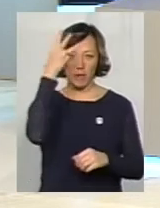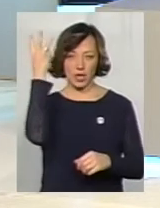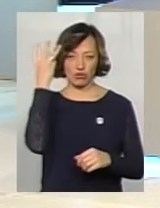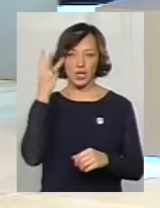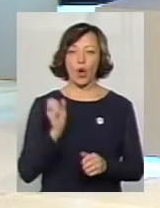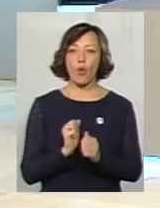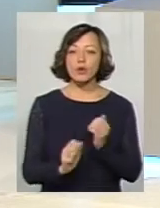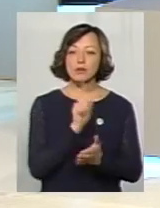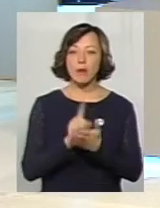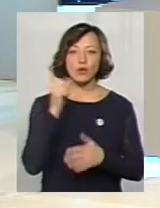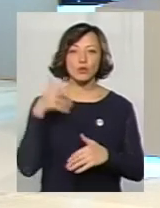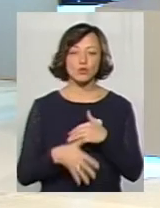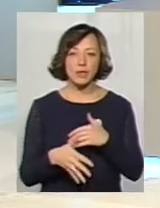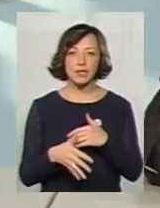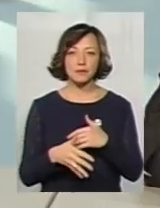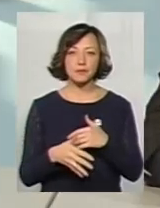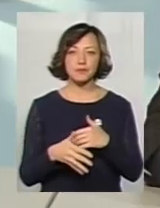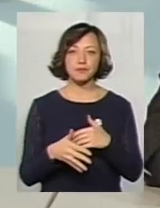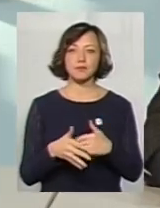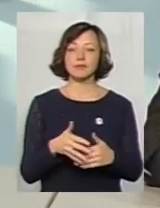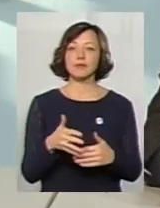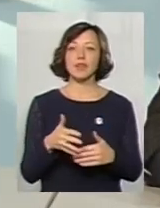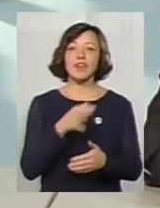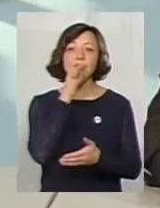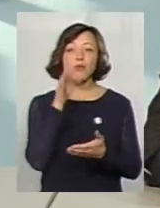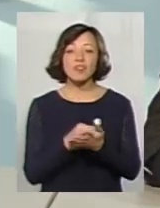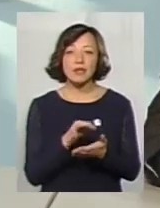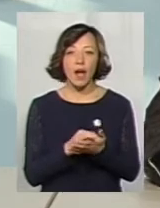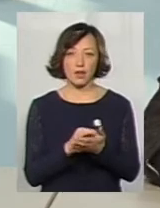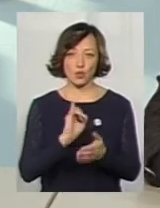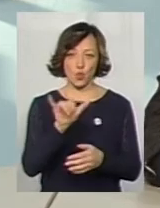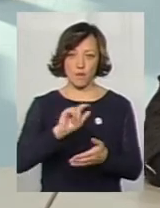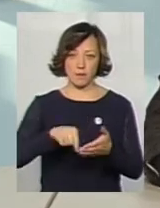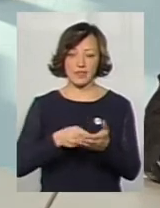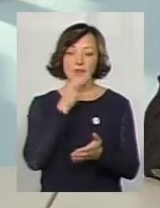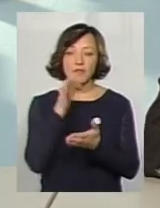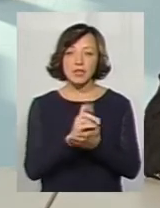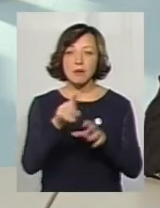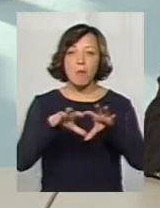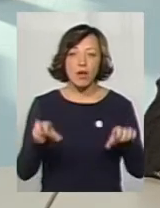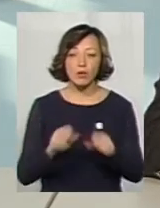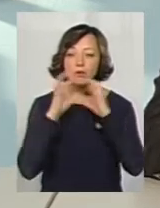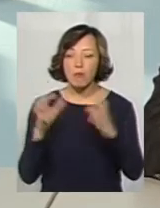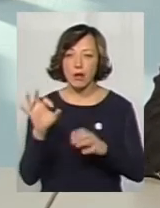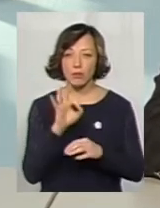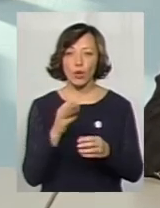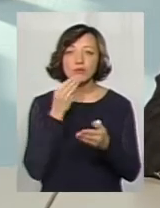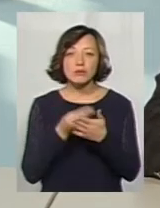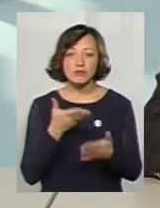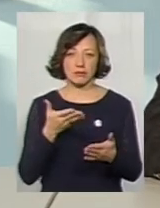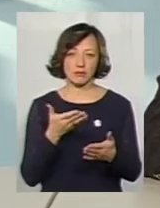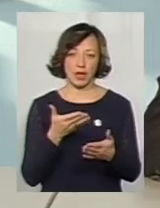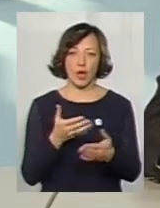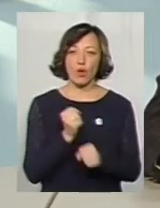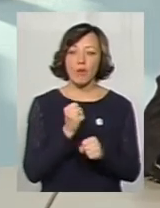І кожен має зрозуміти відповідальність в місті, відповідальність за майно в місті, дбати про нього, дорожити про нього,